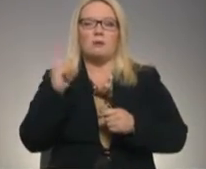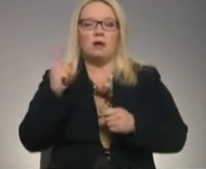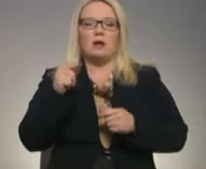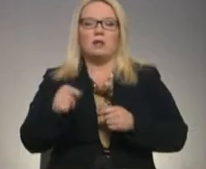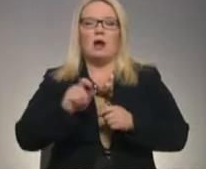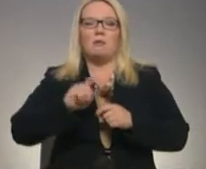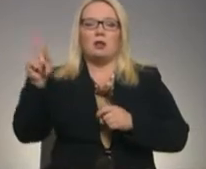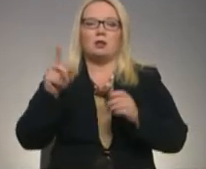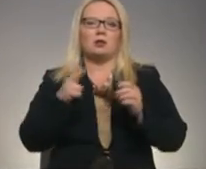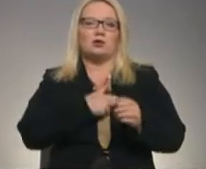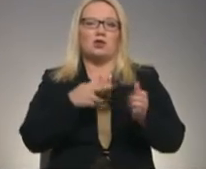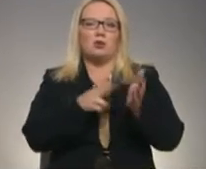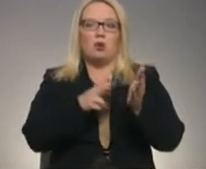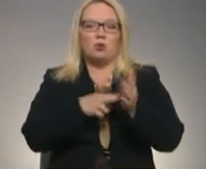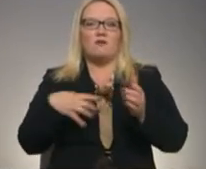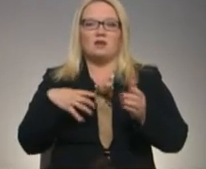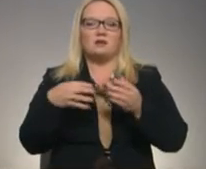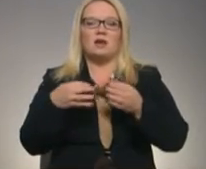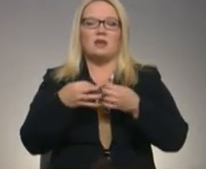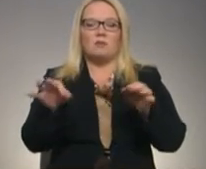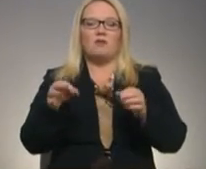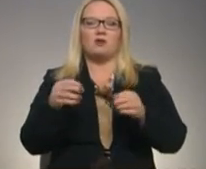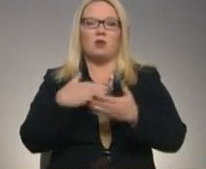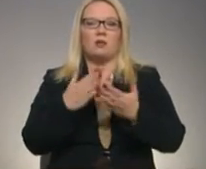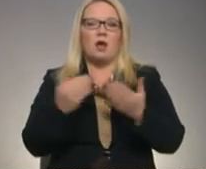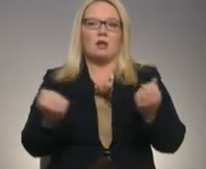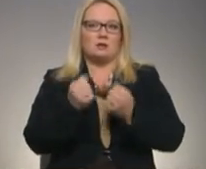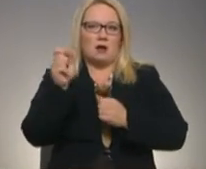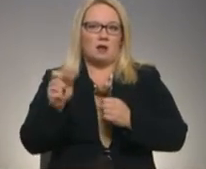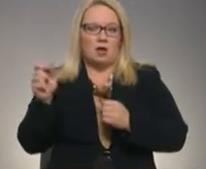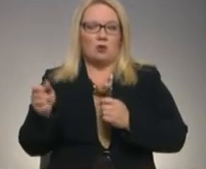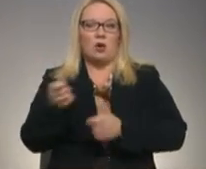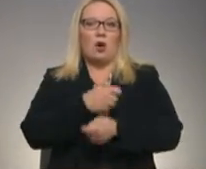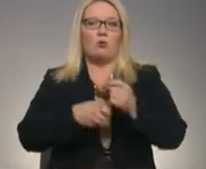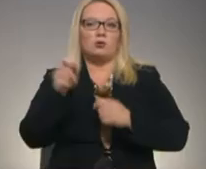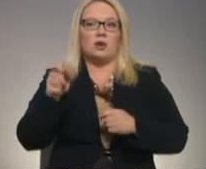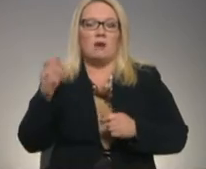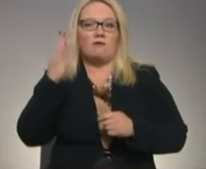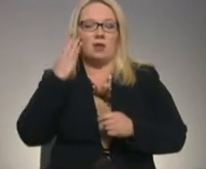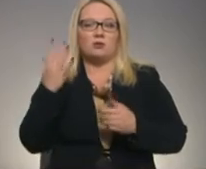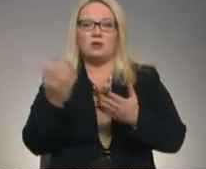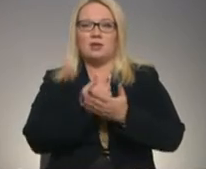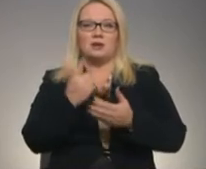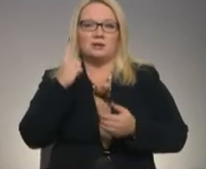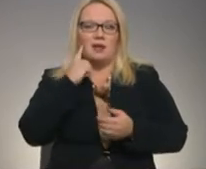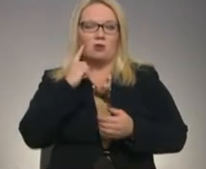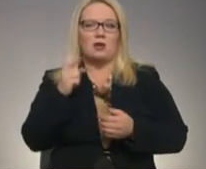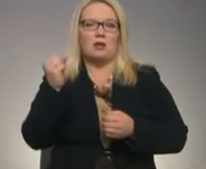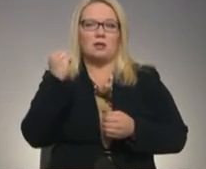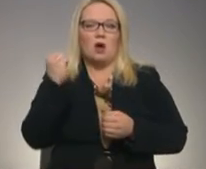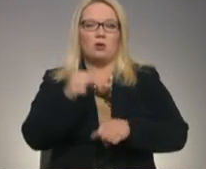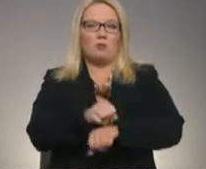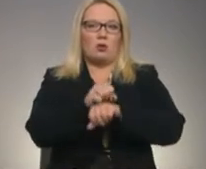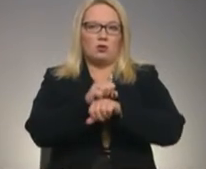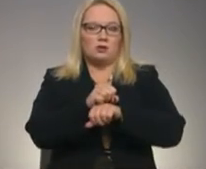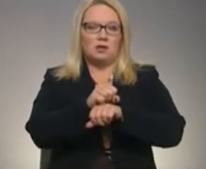sociālās iemaksas, tiem visticamāk nāksies atbrīvoties no daļas strādājošo. Ja uzņēmē viedoklis neatradīs dzirdīgas ausas, tie draud ar protestiem.